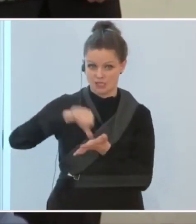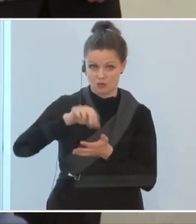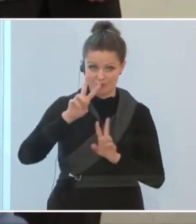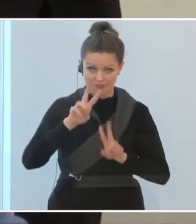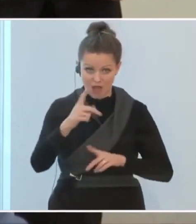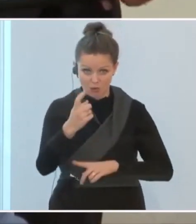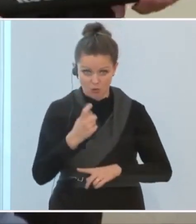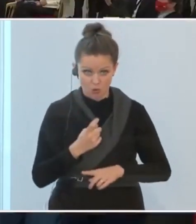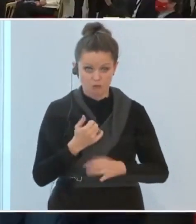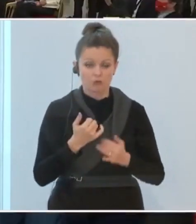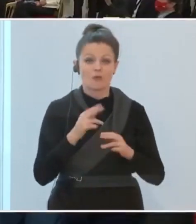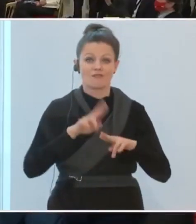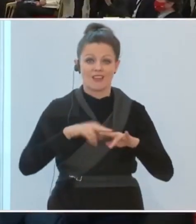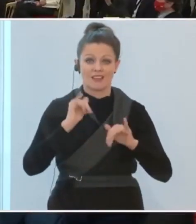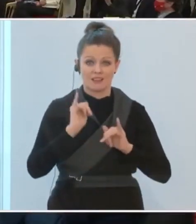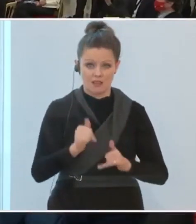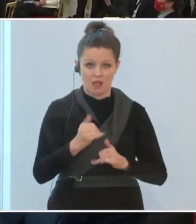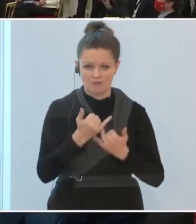aussehen?